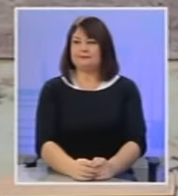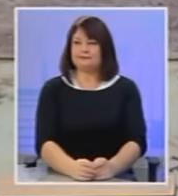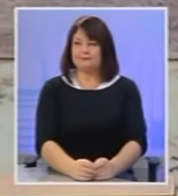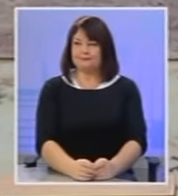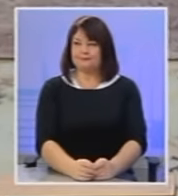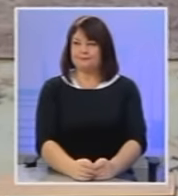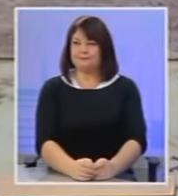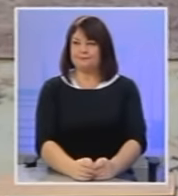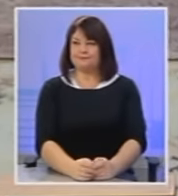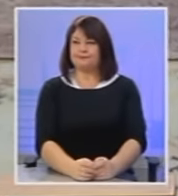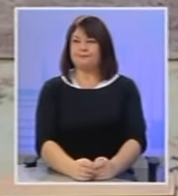Ελάτε κύριε Κωνσταντίνο.